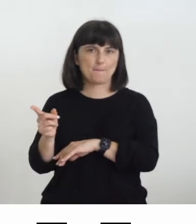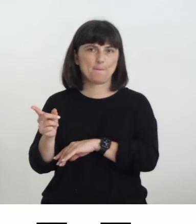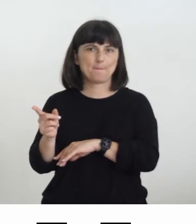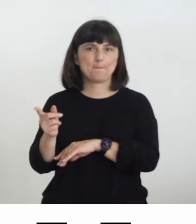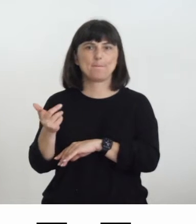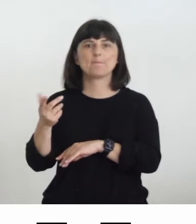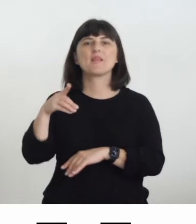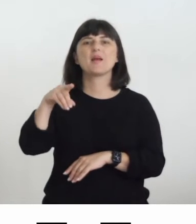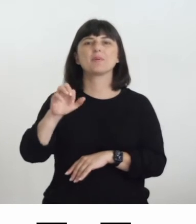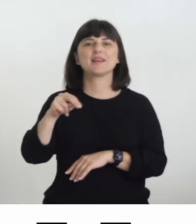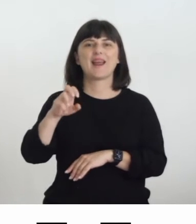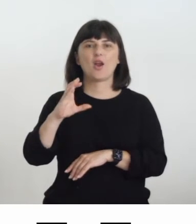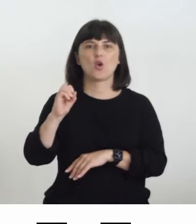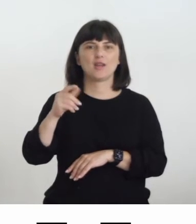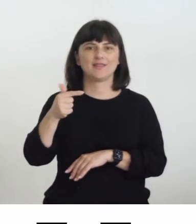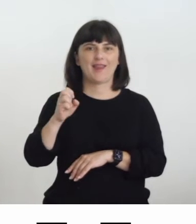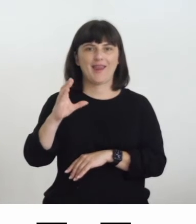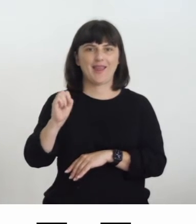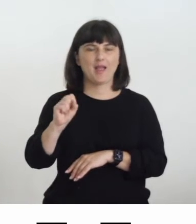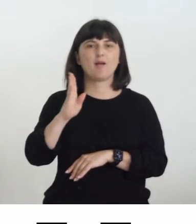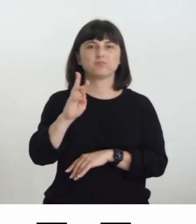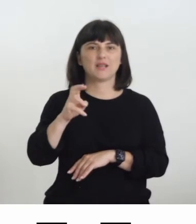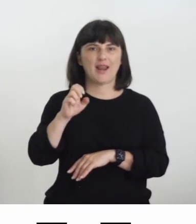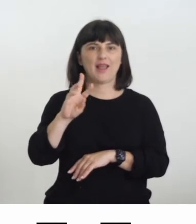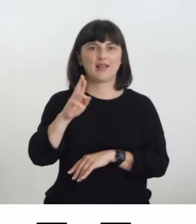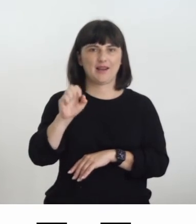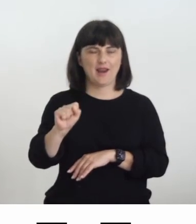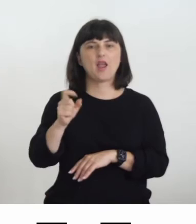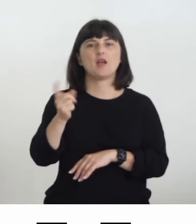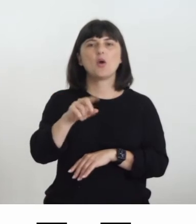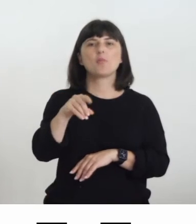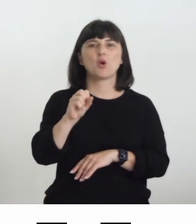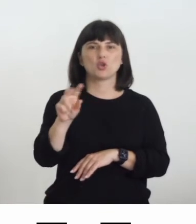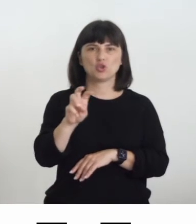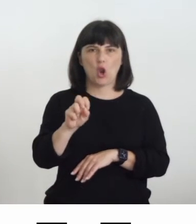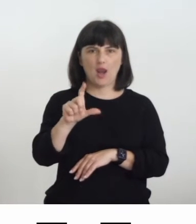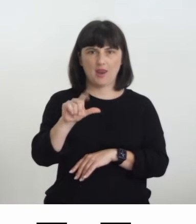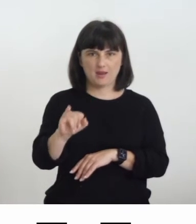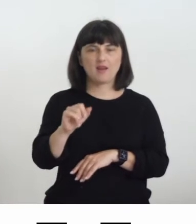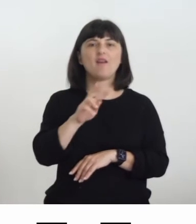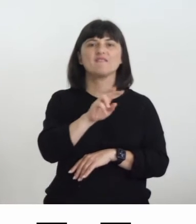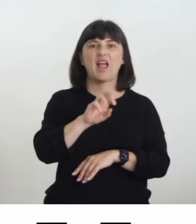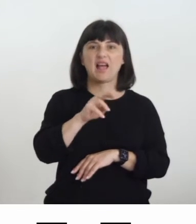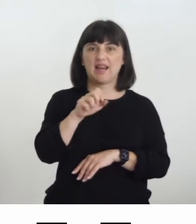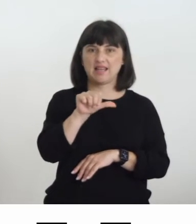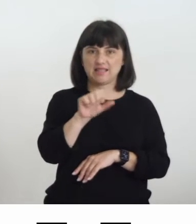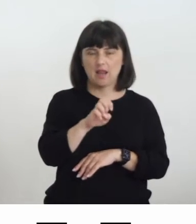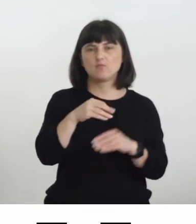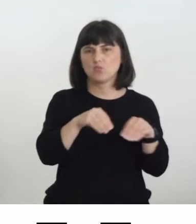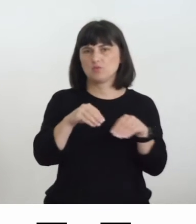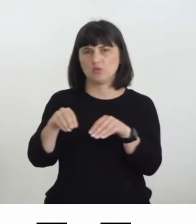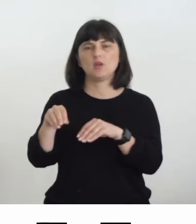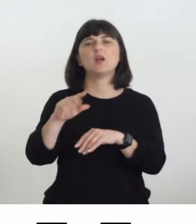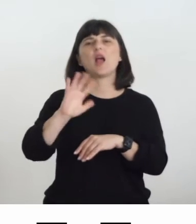Pinacoteca di Brera il Museo Pol di Pezzoli collezione di La Panza questa è di Varese il Museo degli Strumenti Musicali del Castello